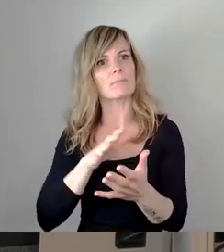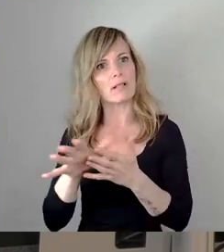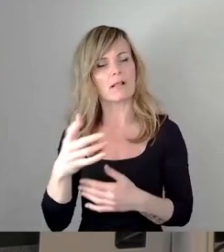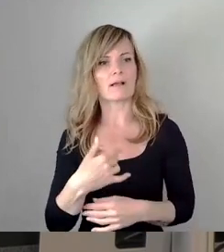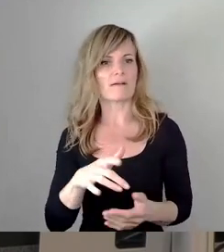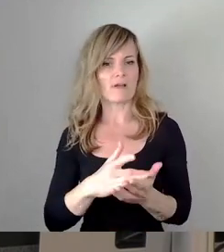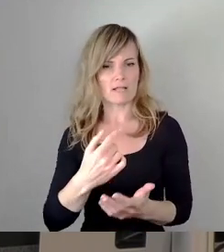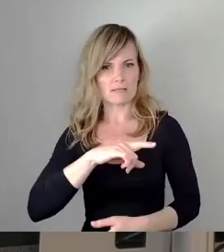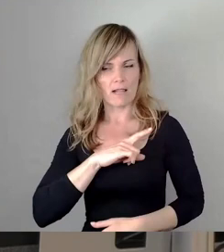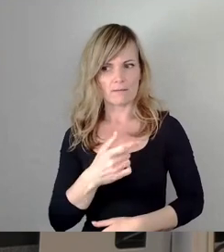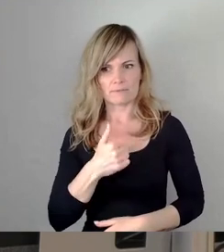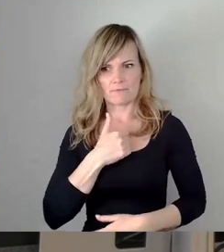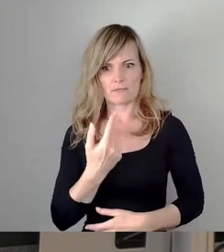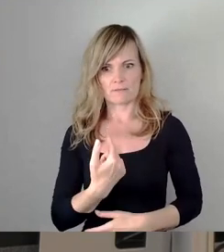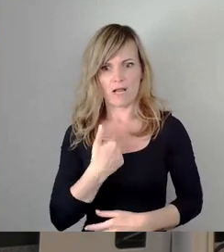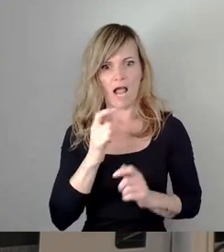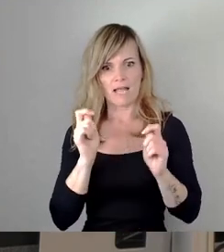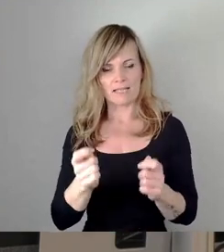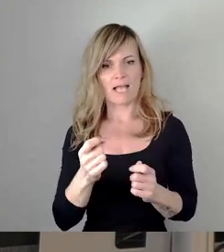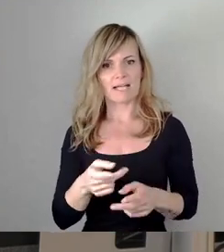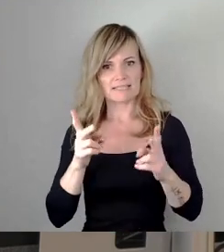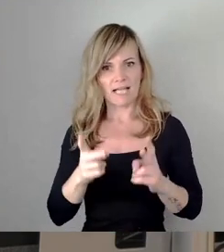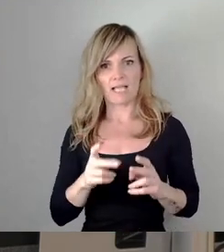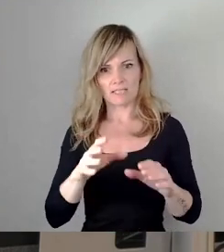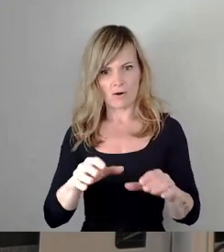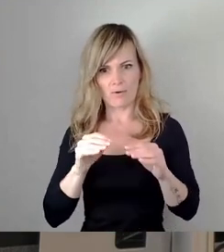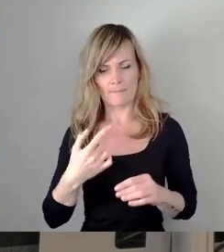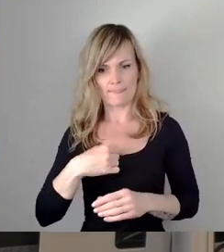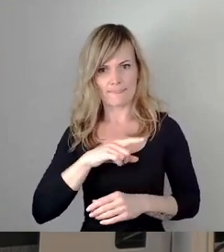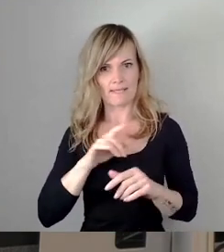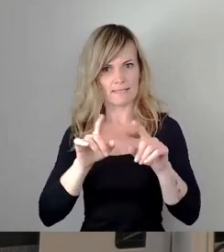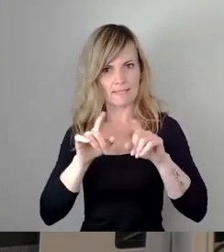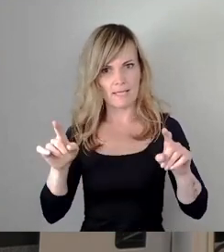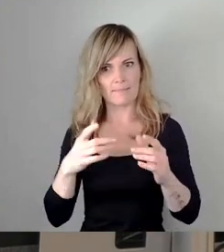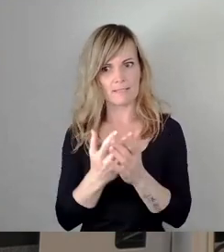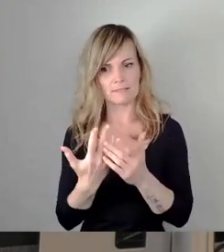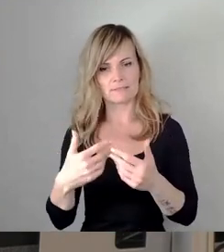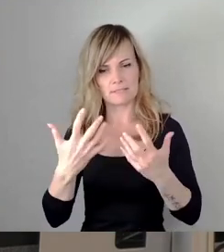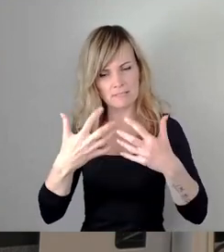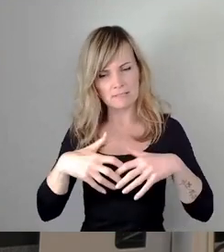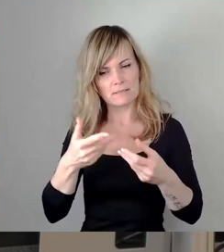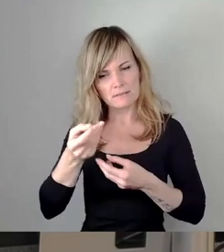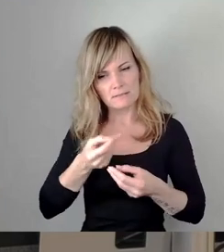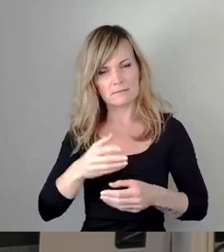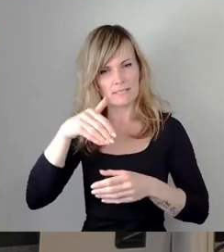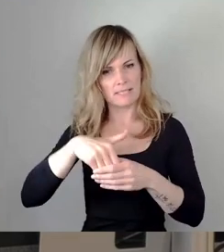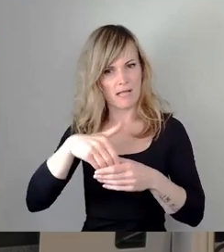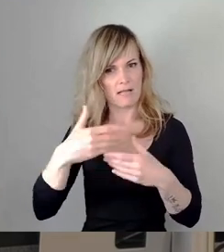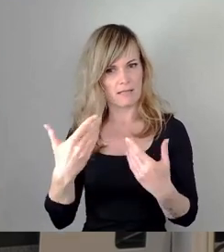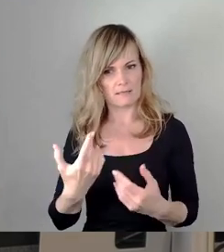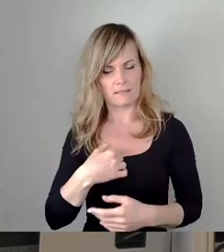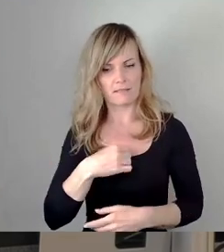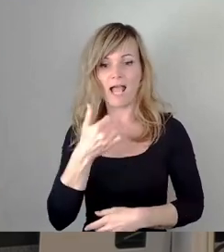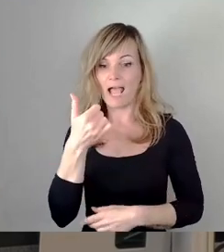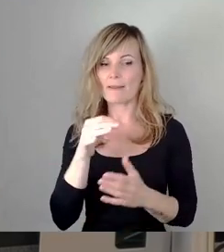das Antragsrecht zu ziehen und mich mit der Thematik inhaltlich auseinanderzusetzen, enthielt auch einen Punkt. Da habe ich genau das